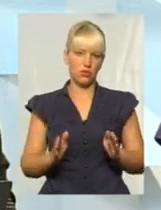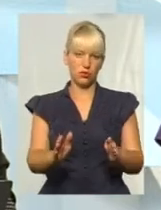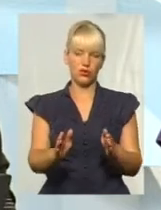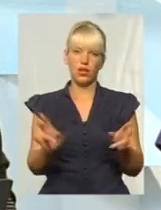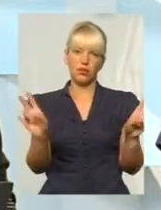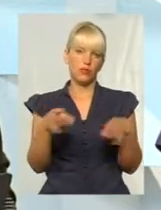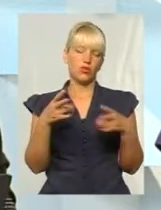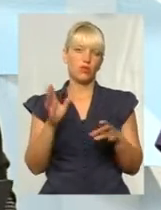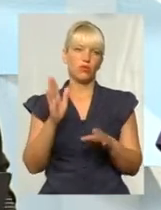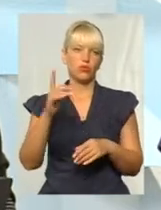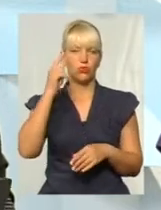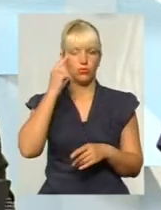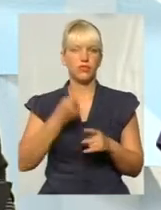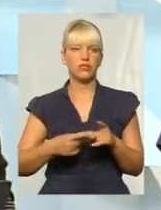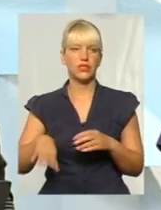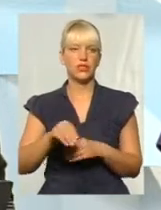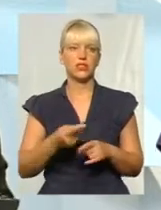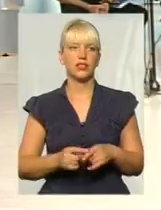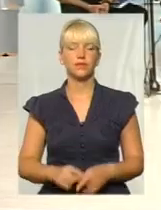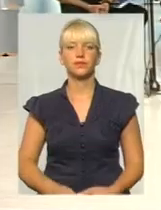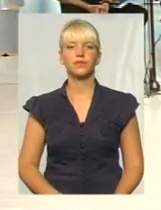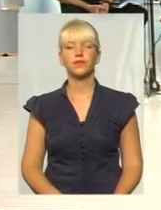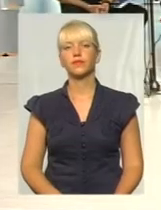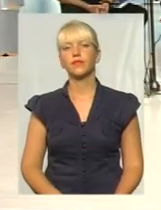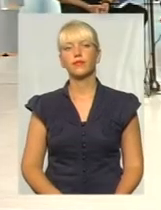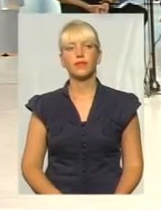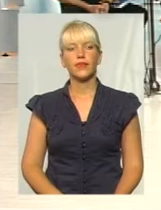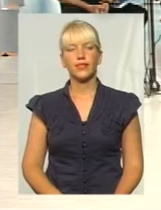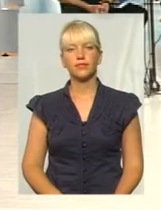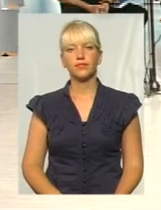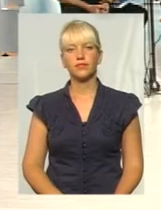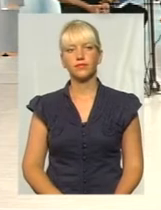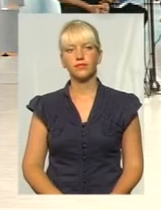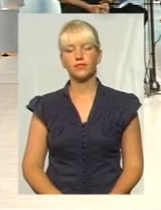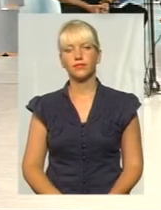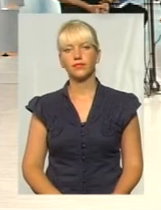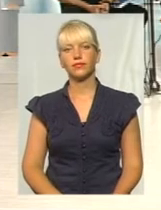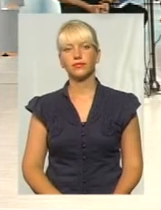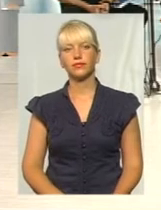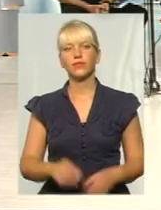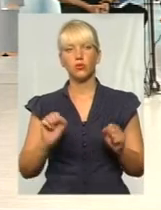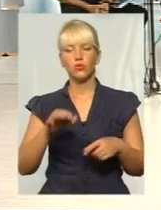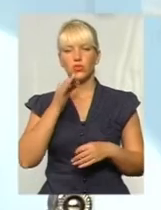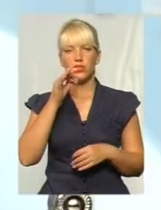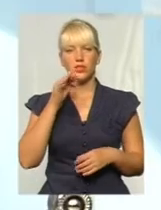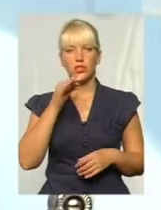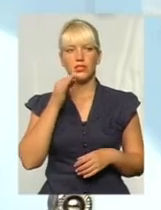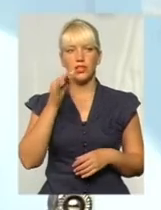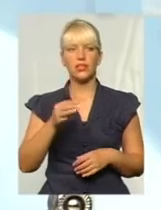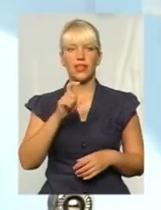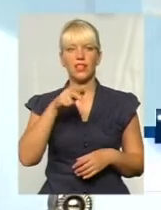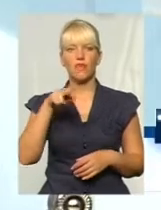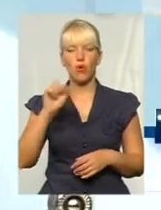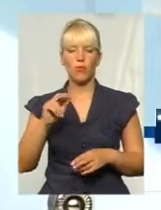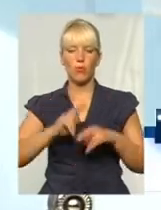не потрібно буде оце все використовувати. Дякую, пан Сергій. Пані Катрину, буквально. Можу сказати, Європа будувалася не за один